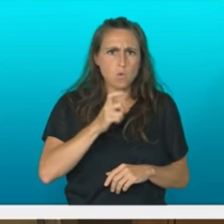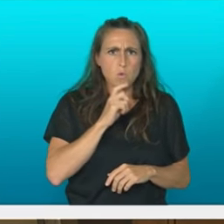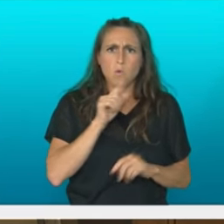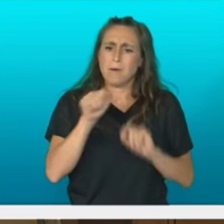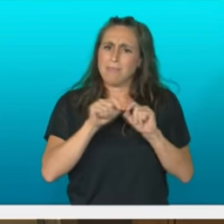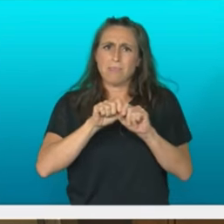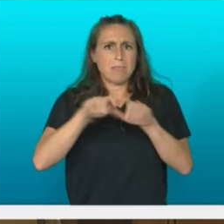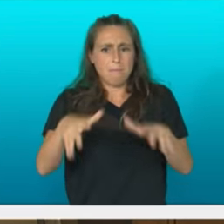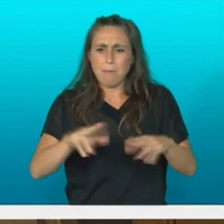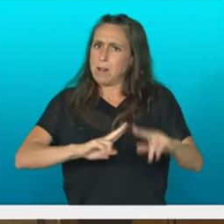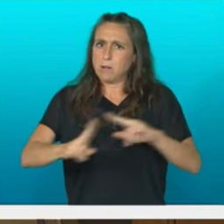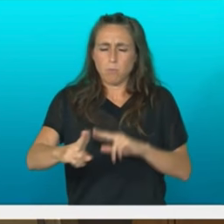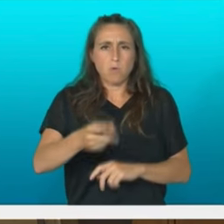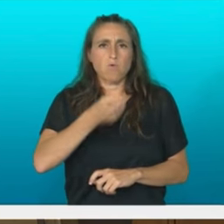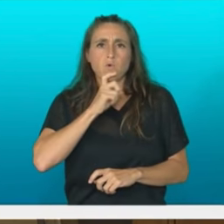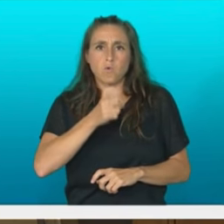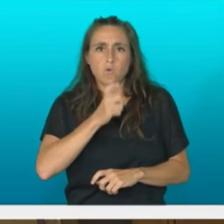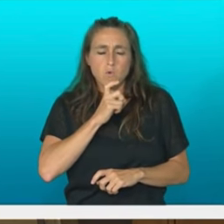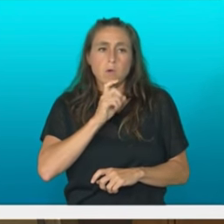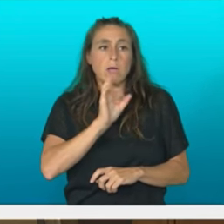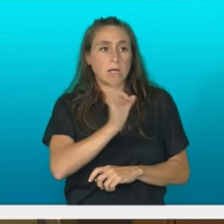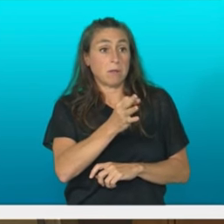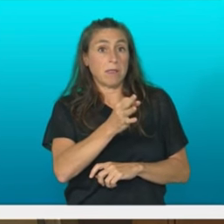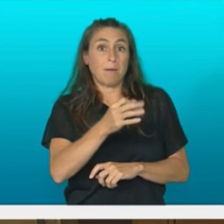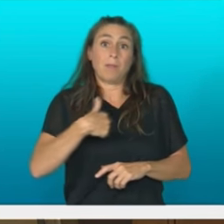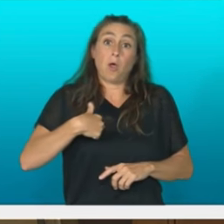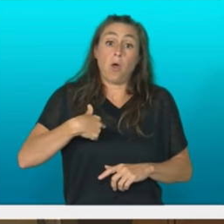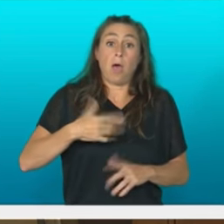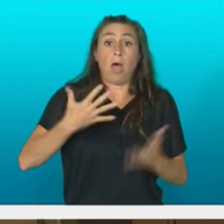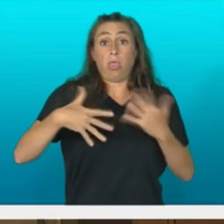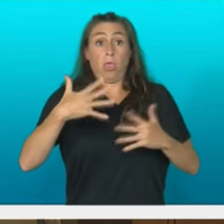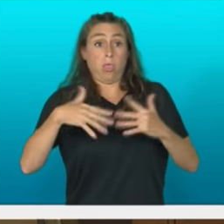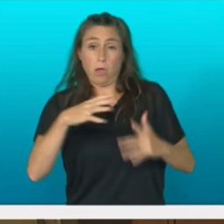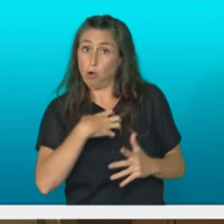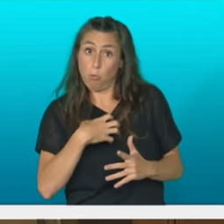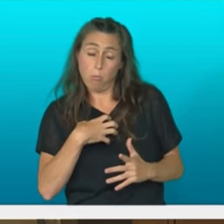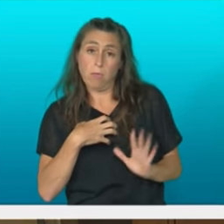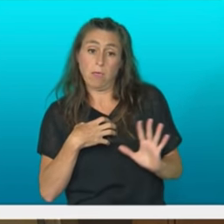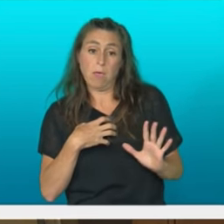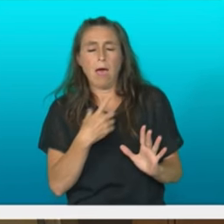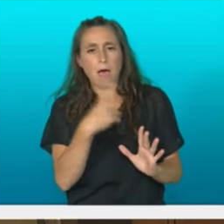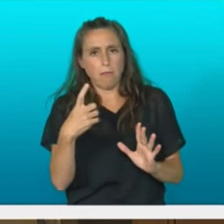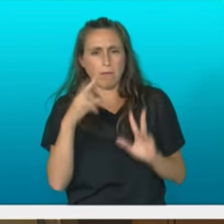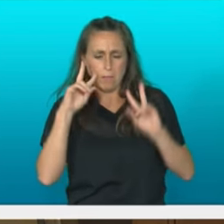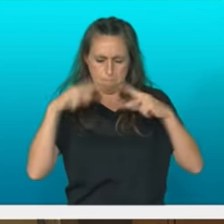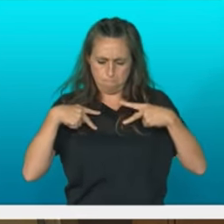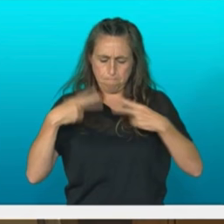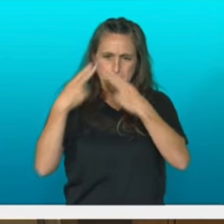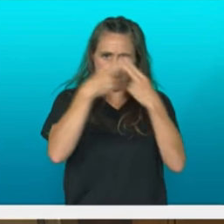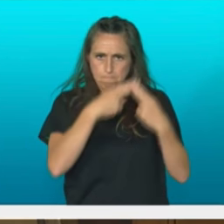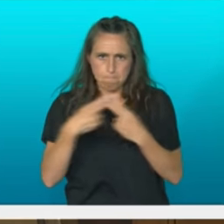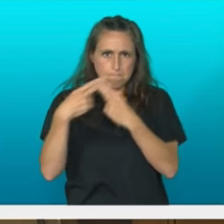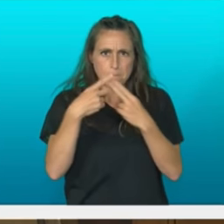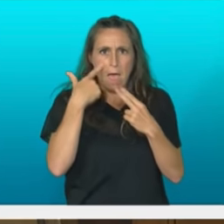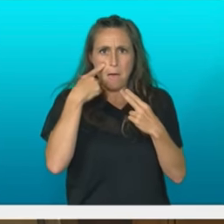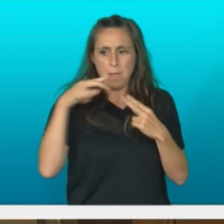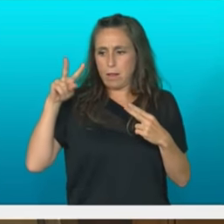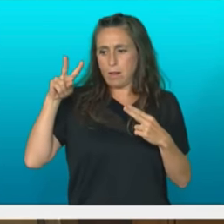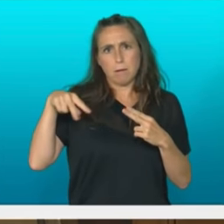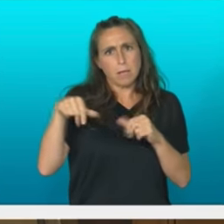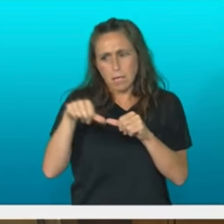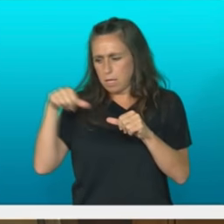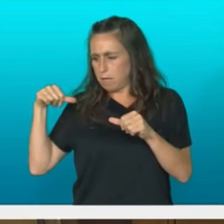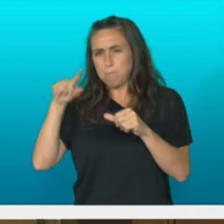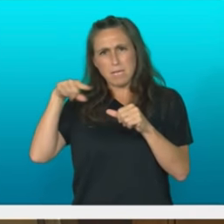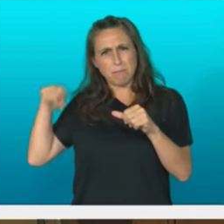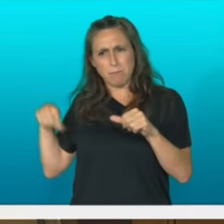Baina, zailtasuna horren atzean, ezin gara ezkutatu, eta zorrot zauznartu behar dugu hilia bete guztia huetan egondiren utxuneak edo